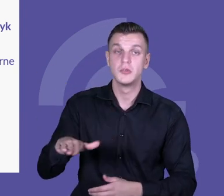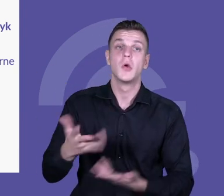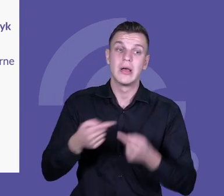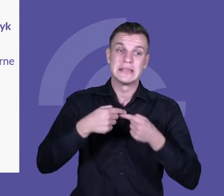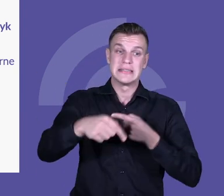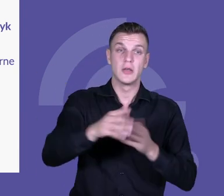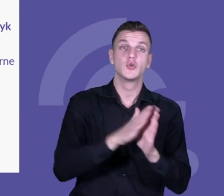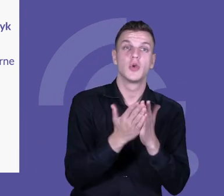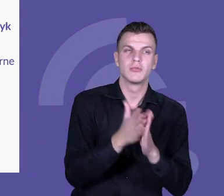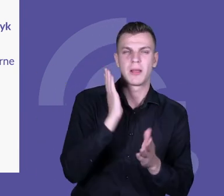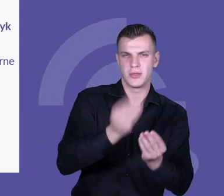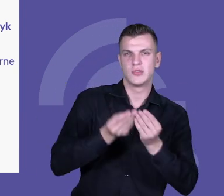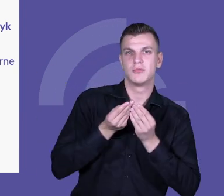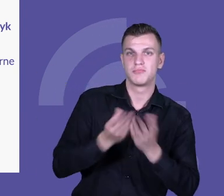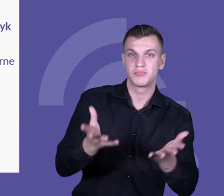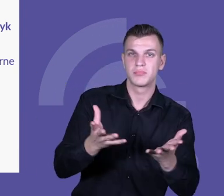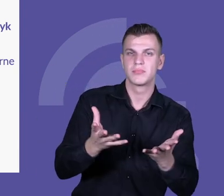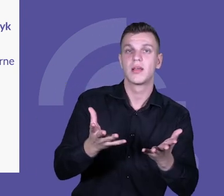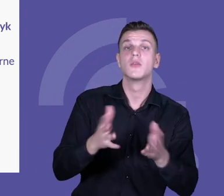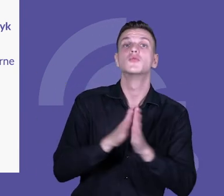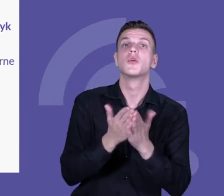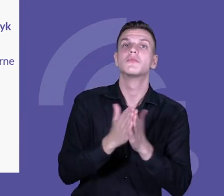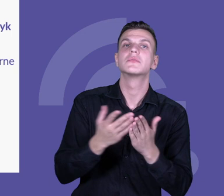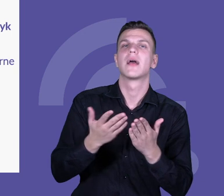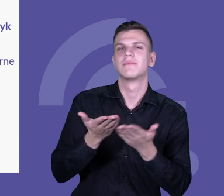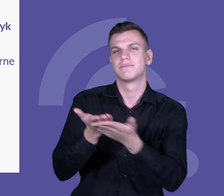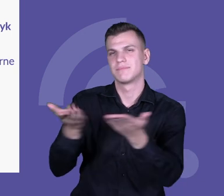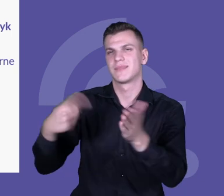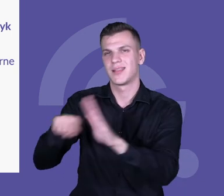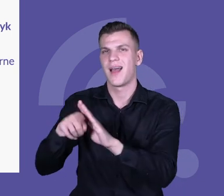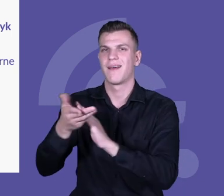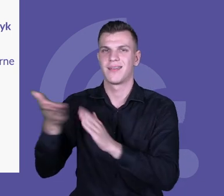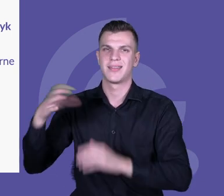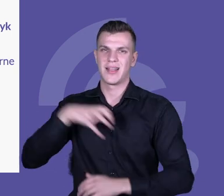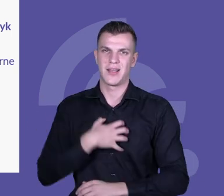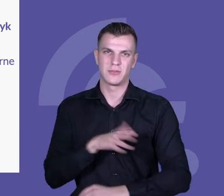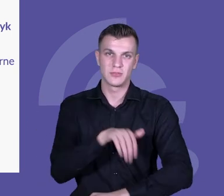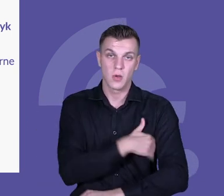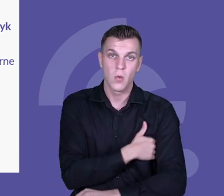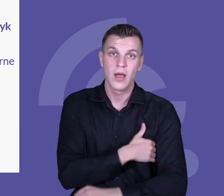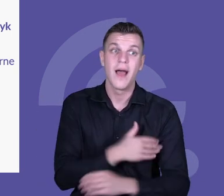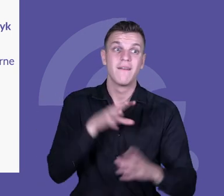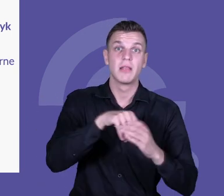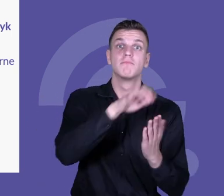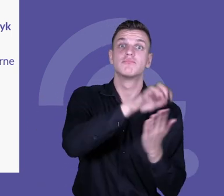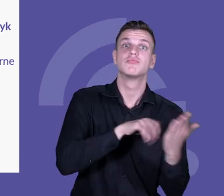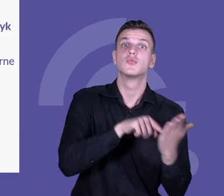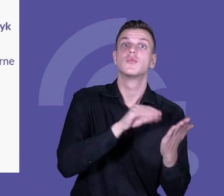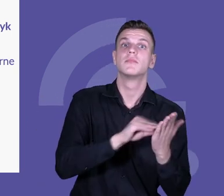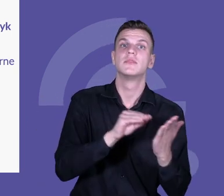za chwilę będziemy ją też upubliczniać, dla dyrektorów szkół z rekomendacjami zwracamy uwagę na to, że to jest obszar takiego własnego